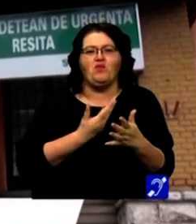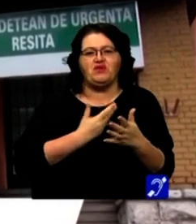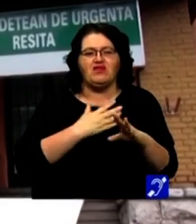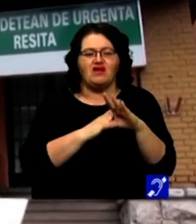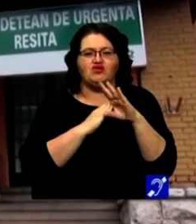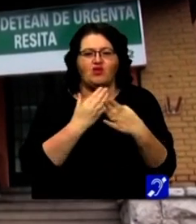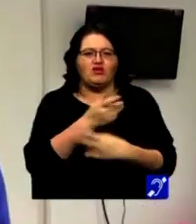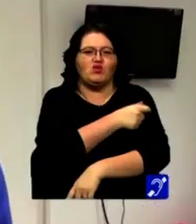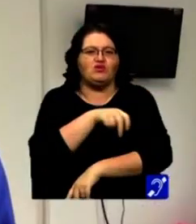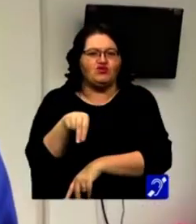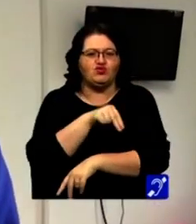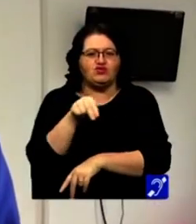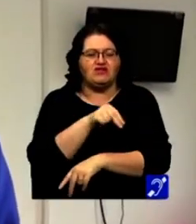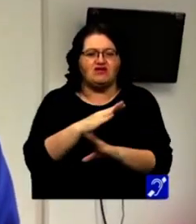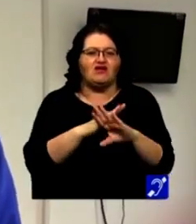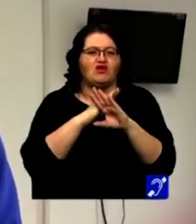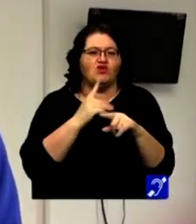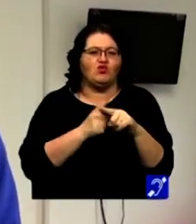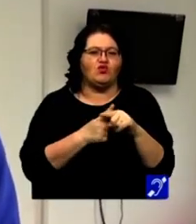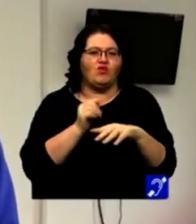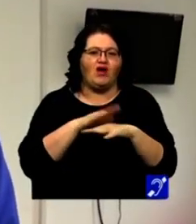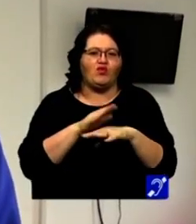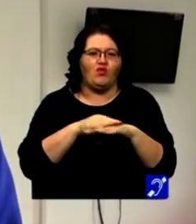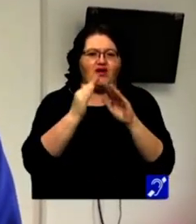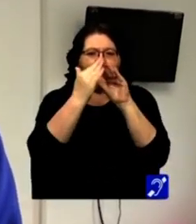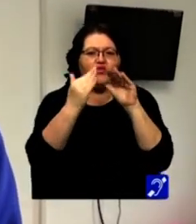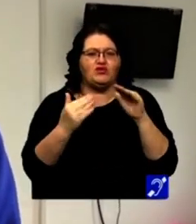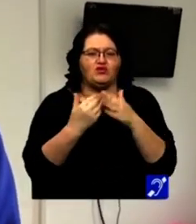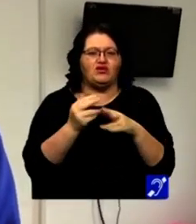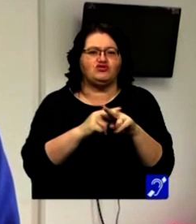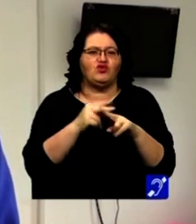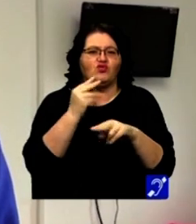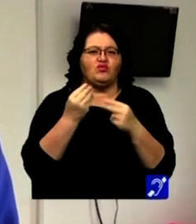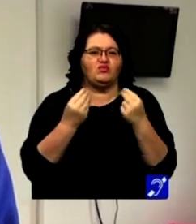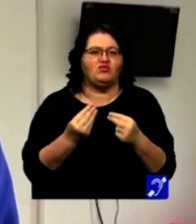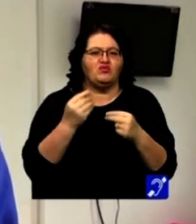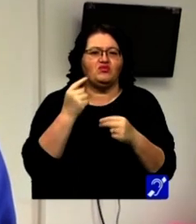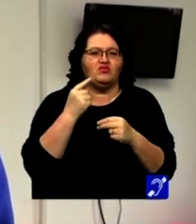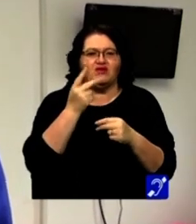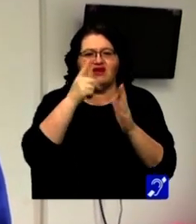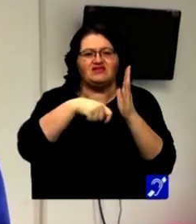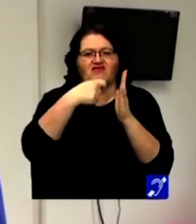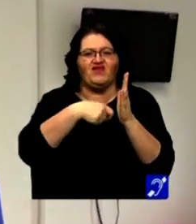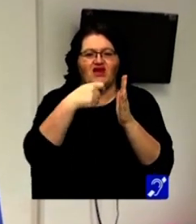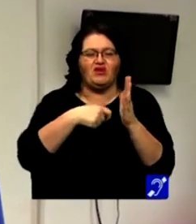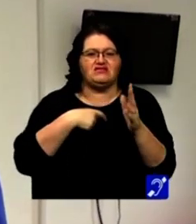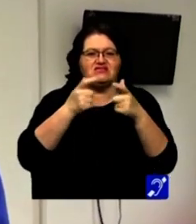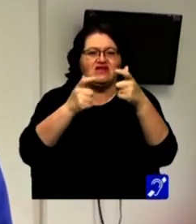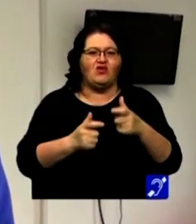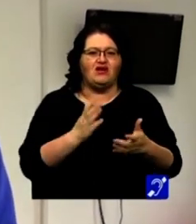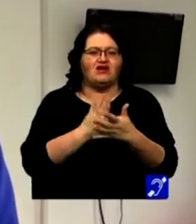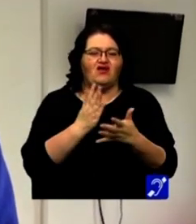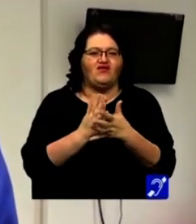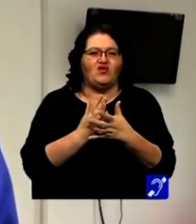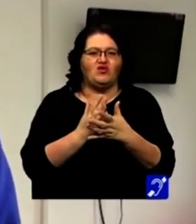ajutor din partea Consiliului Județean, ne-a sprijinit cu manopera acoperișului, pentru că, așa cum bine ați și filmat, sunt saloane care au